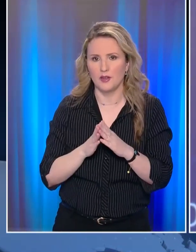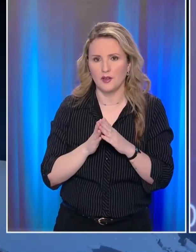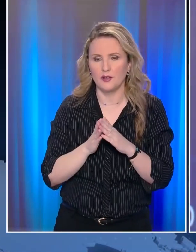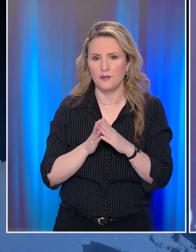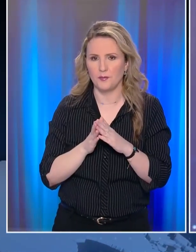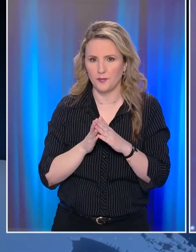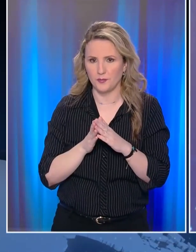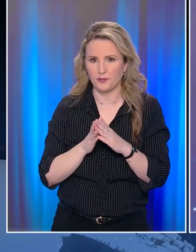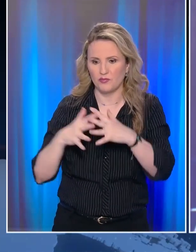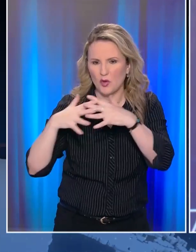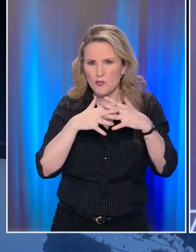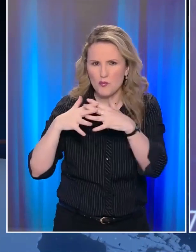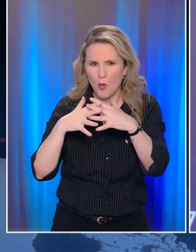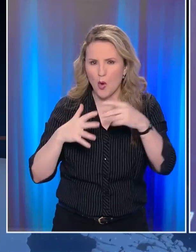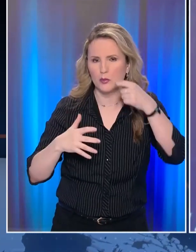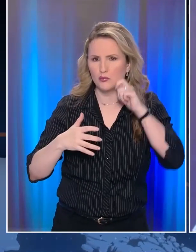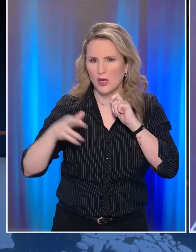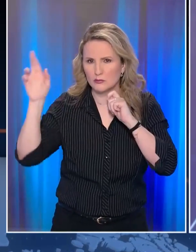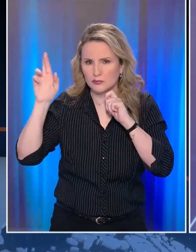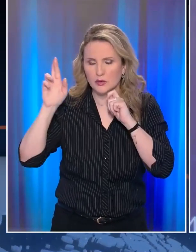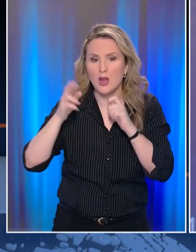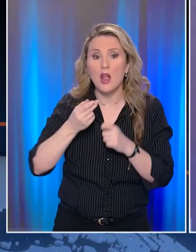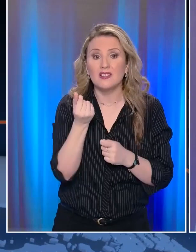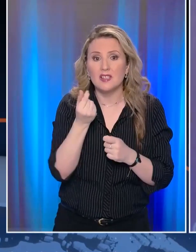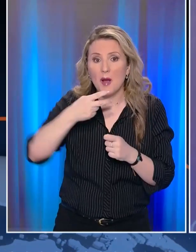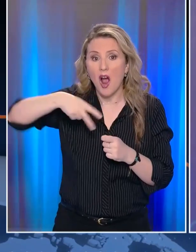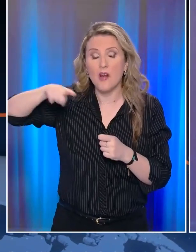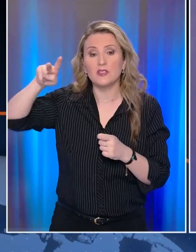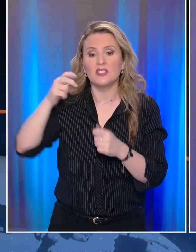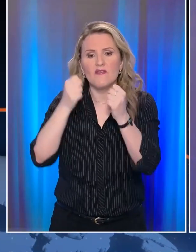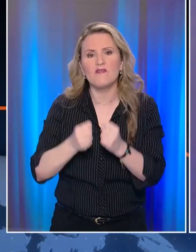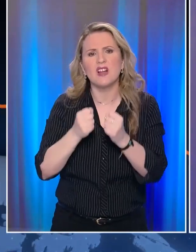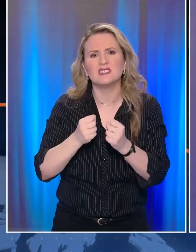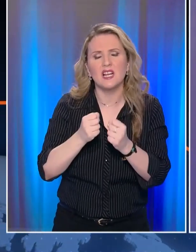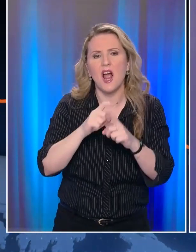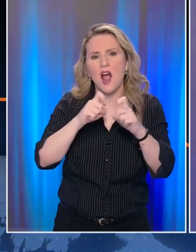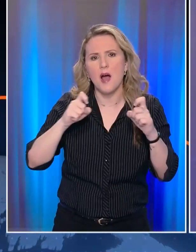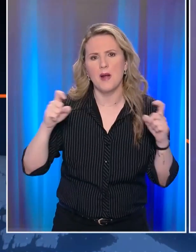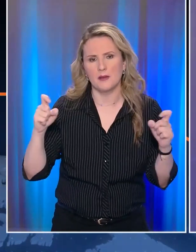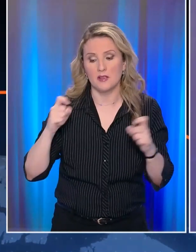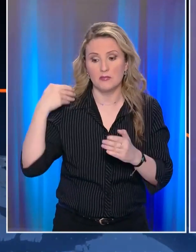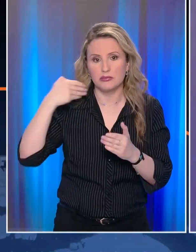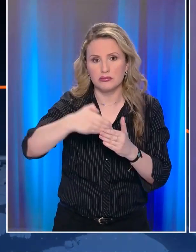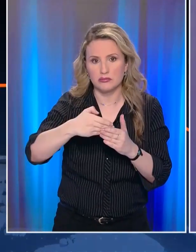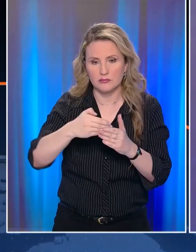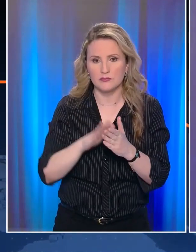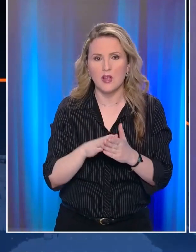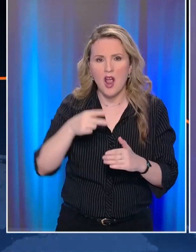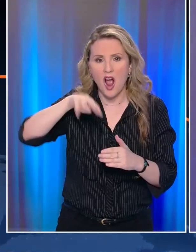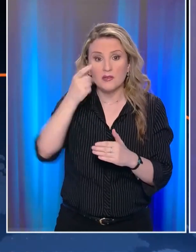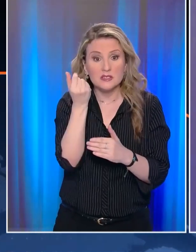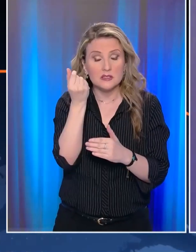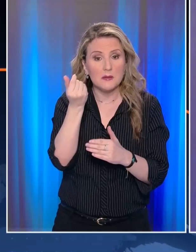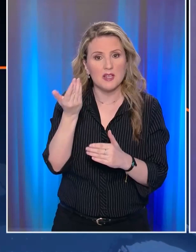Στη σκιά του πολέμου στην Ουκρανία καταγράφεται ράλια αυξήσεων στις τιμές βασικών αγαθών το τελευταίο διάστημα Για ανατιμήσεις που